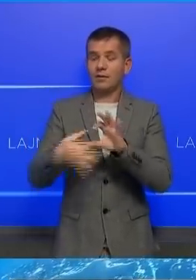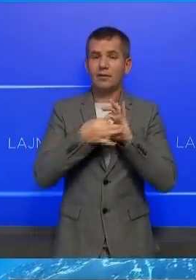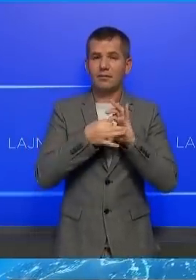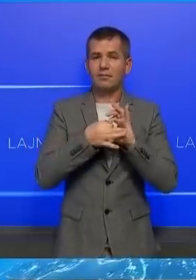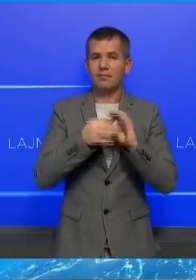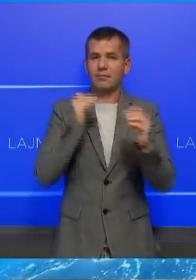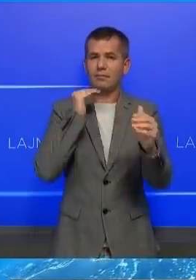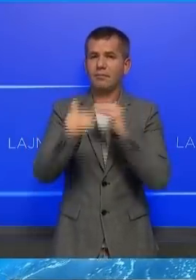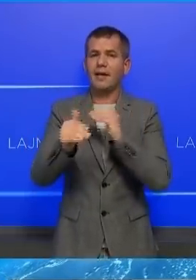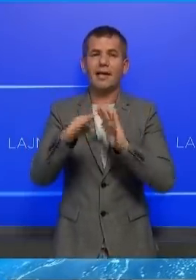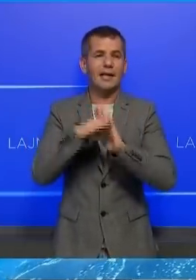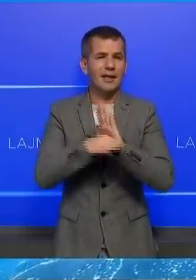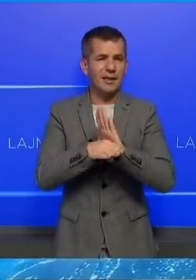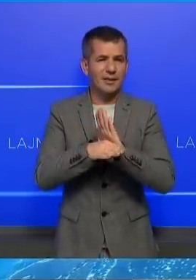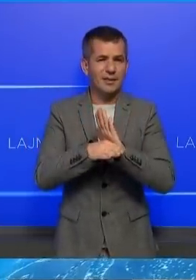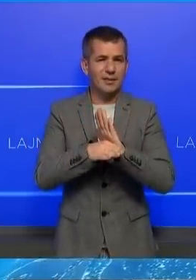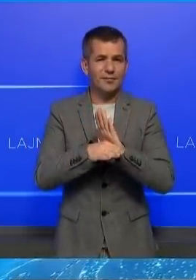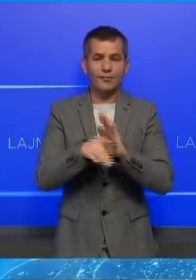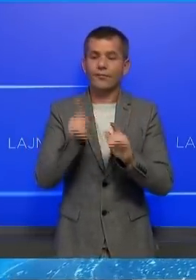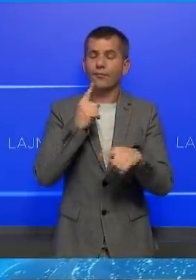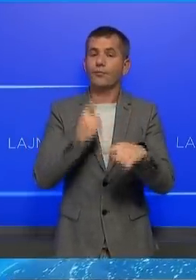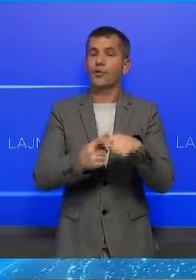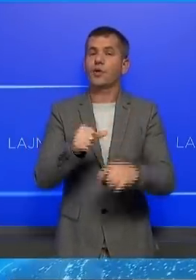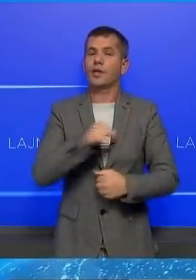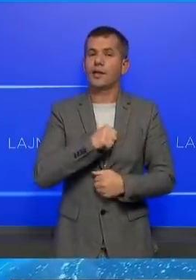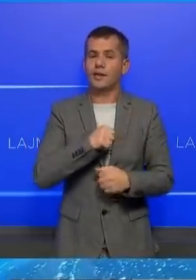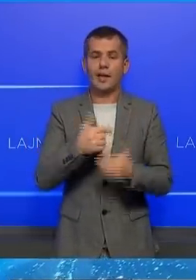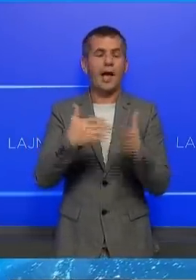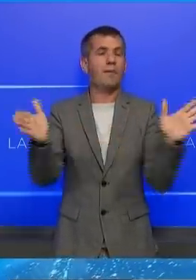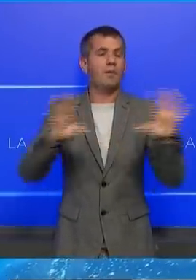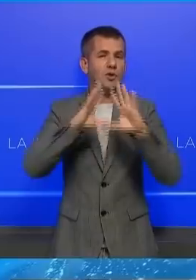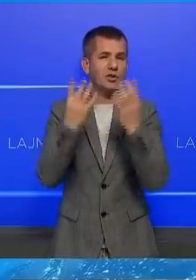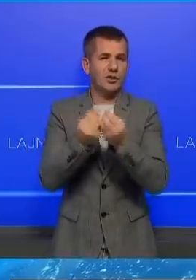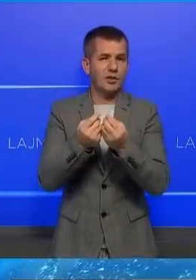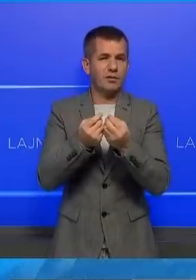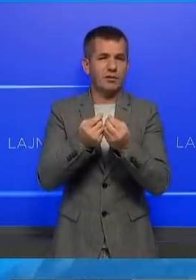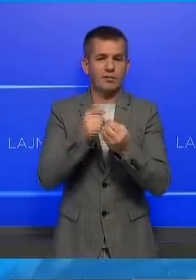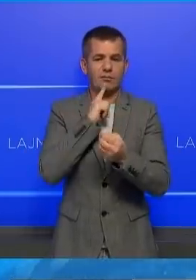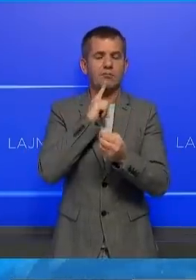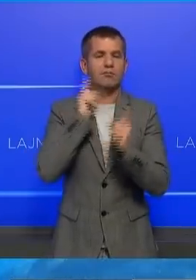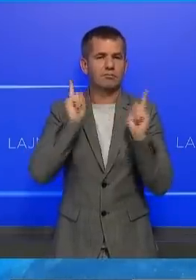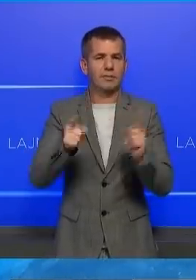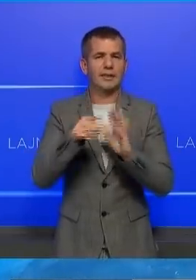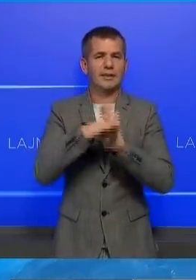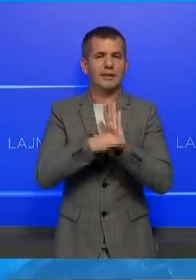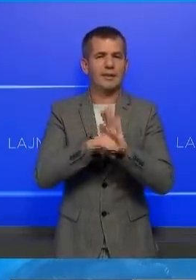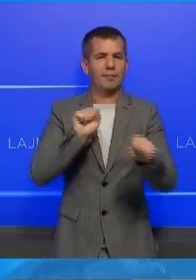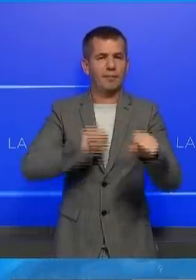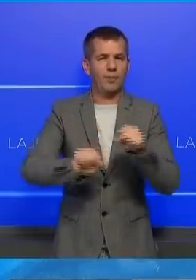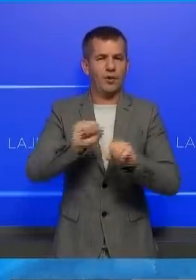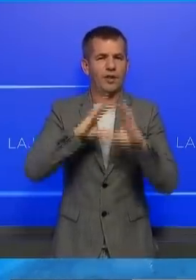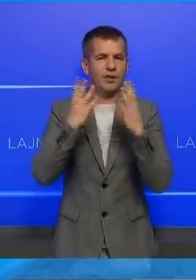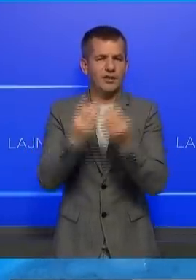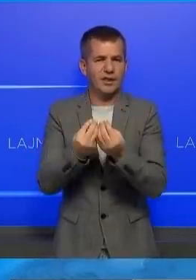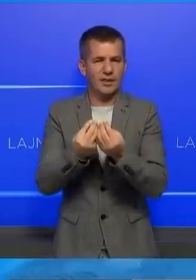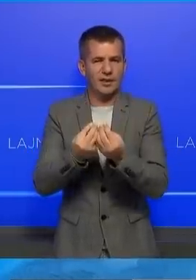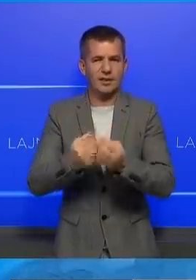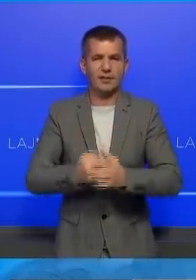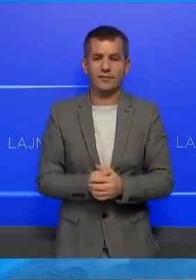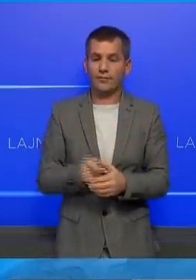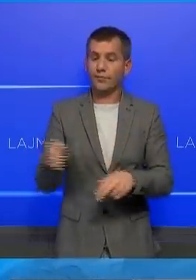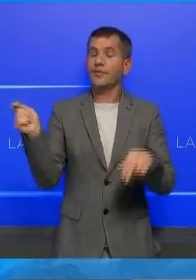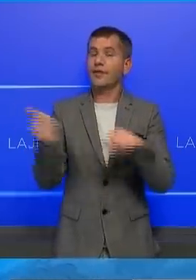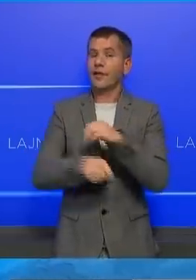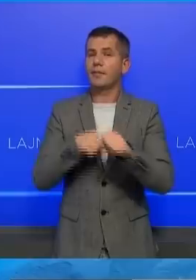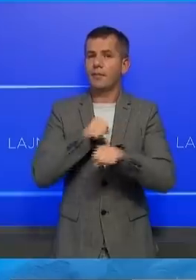barazis pare ligjit dhe që bie në interesin publik, është reguluar për të zbuluar si pas ligjit për mbrojtjen e sinjalizuezve. Dënimi